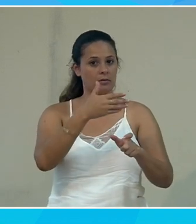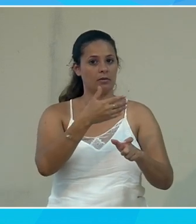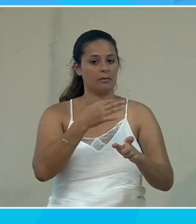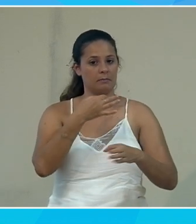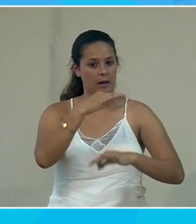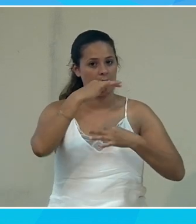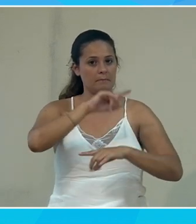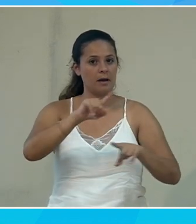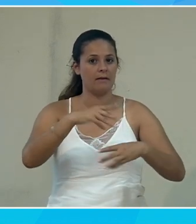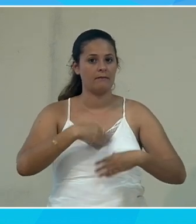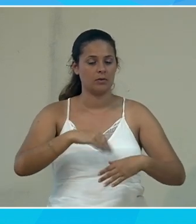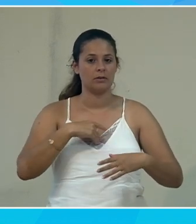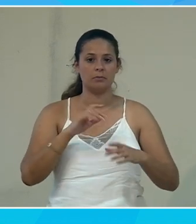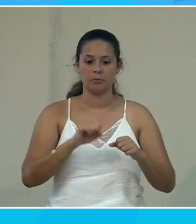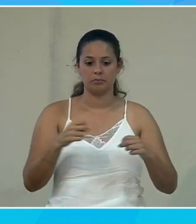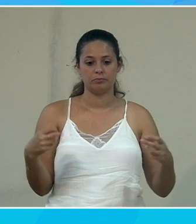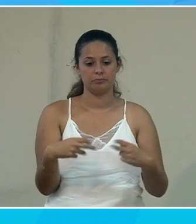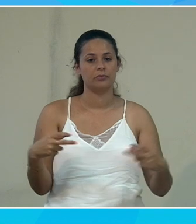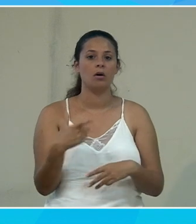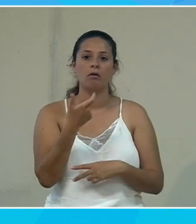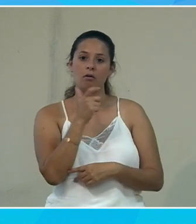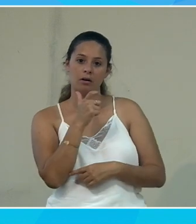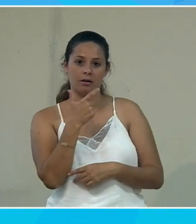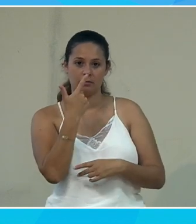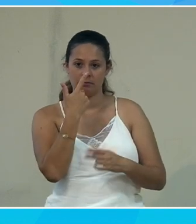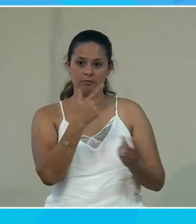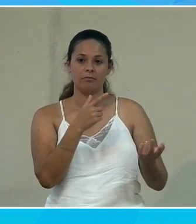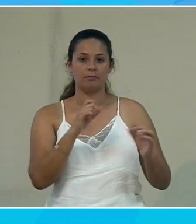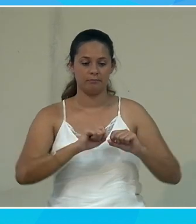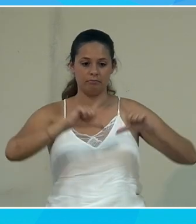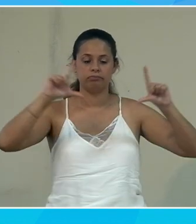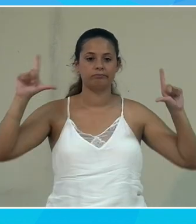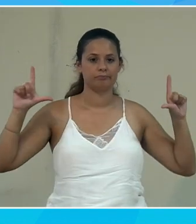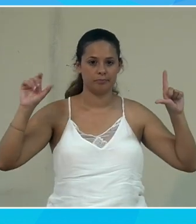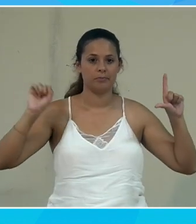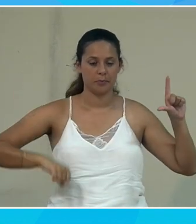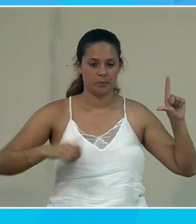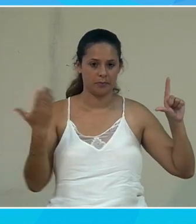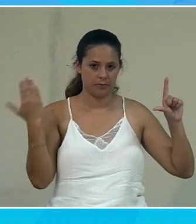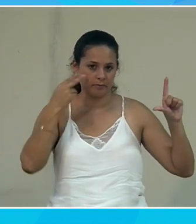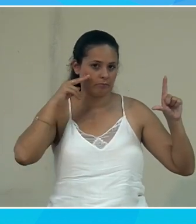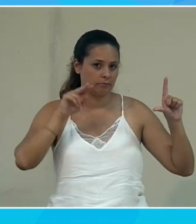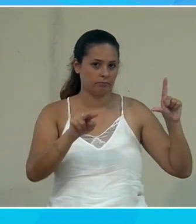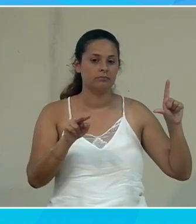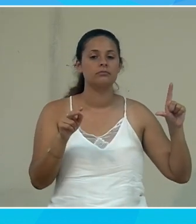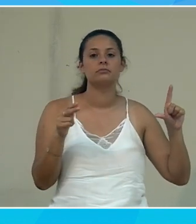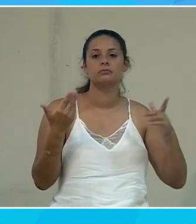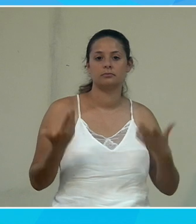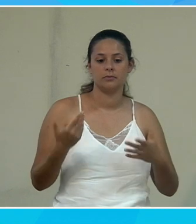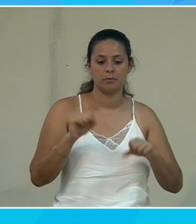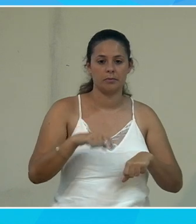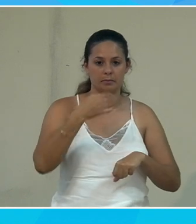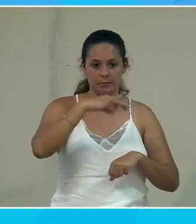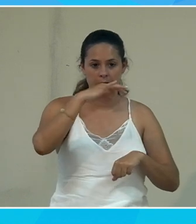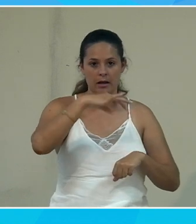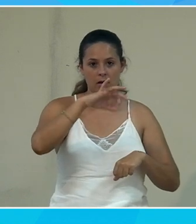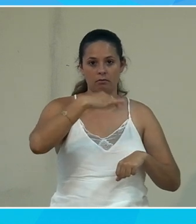choisi en fait comme langue de sous-titrage l'anglais je vais me remettre je plein écran et à partir de là je vais commencer à parler